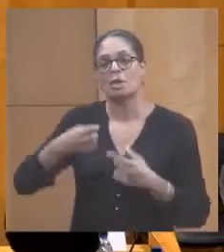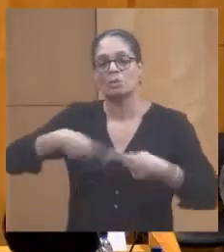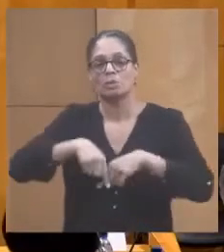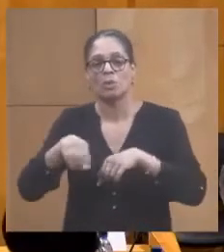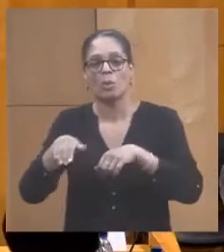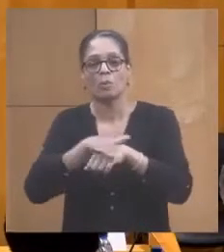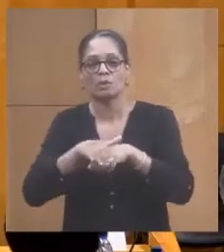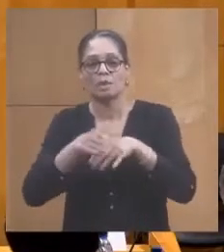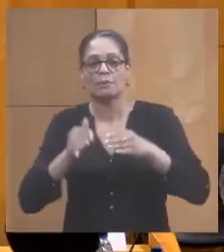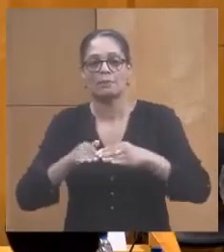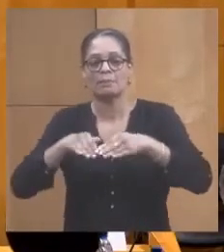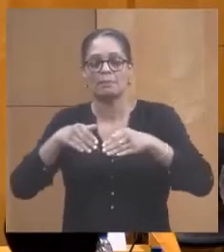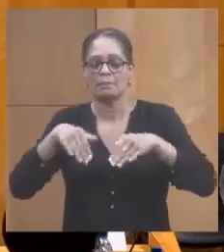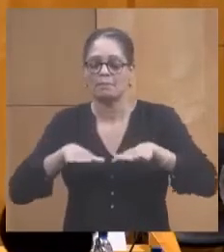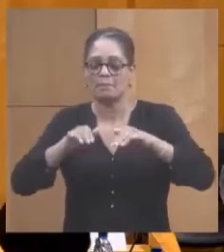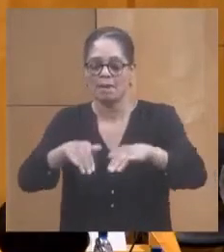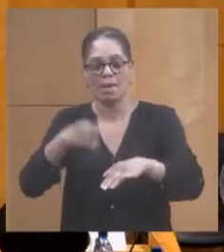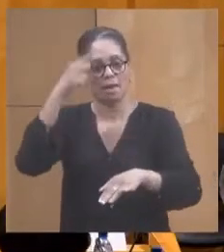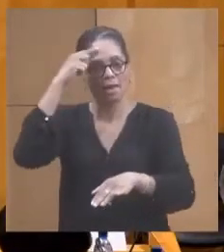politique de la maire.